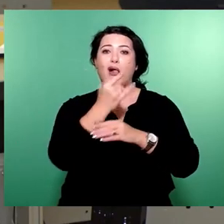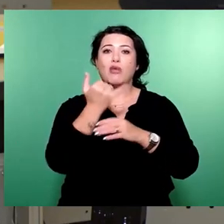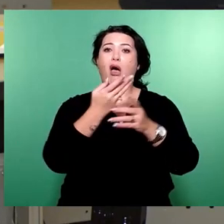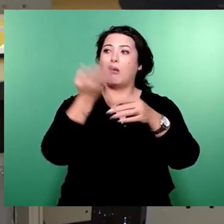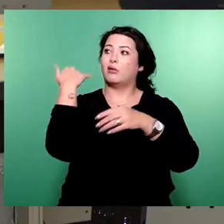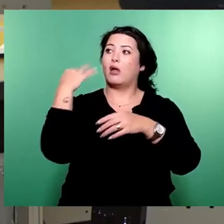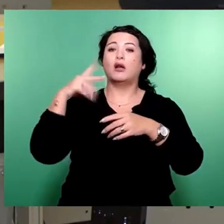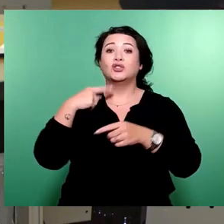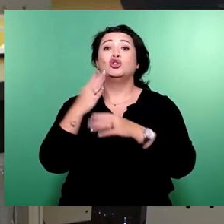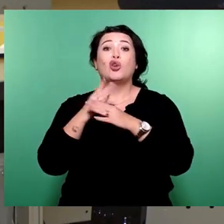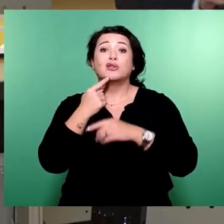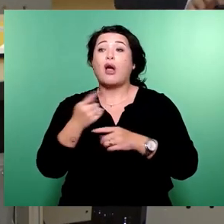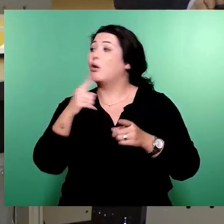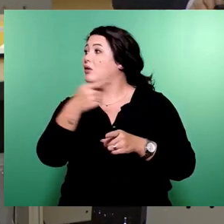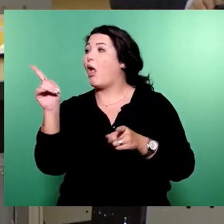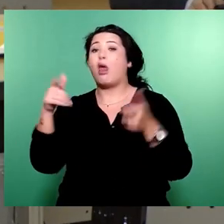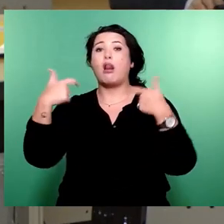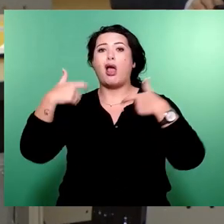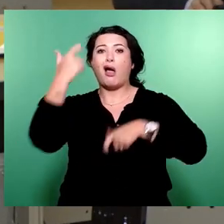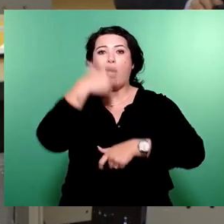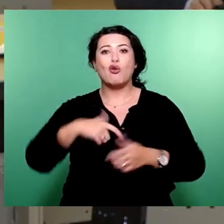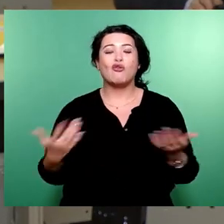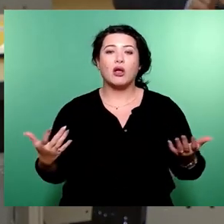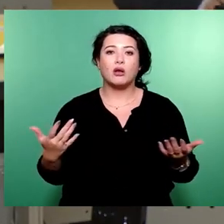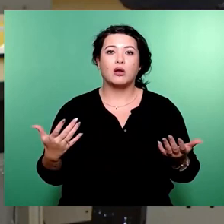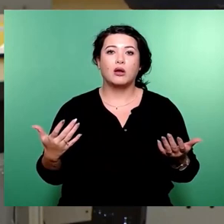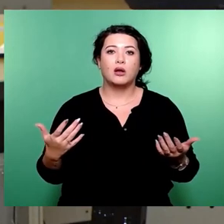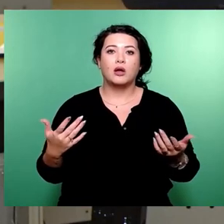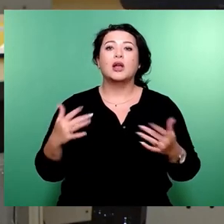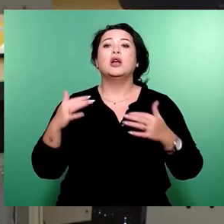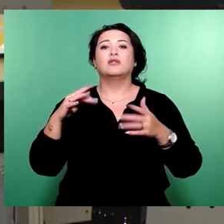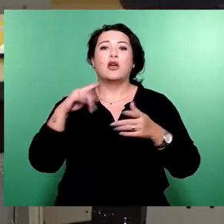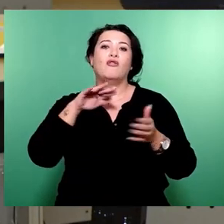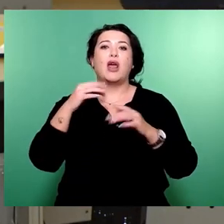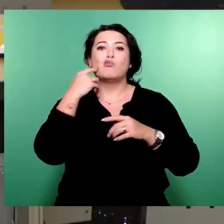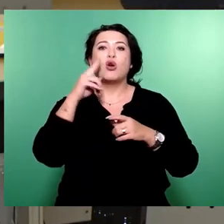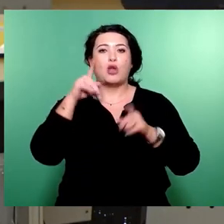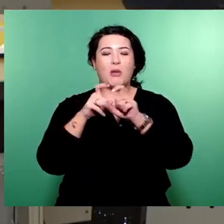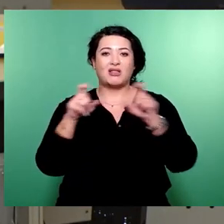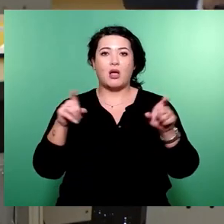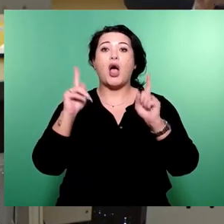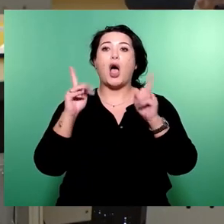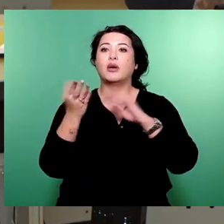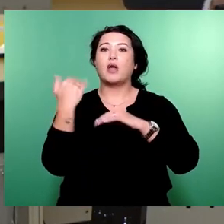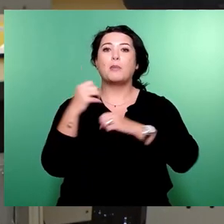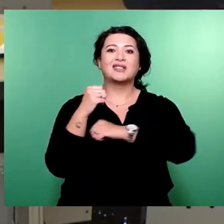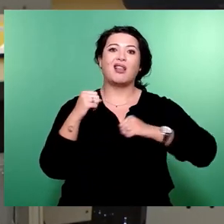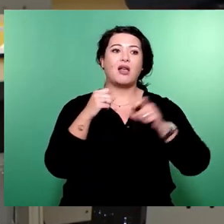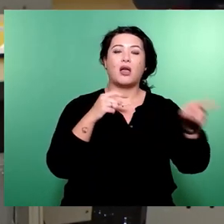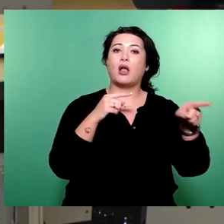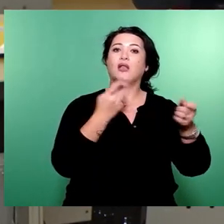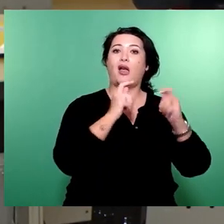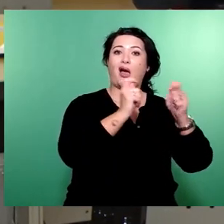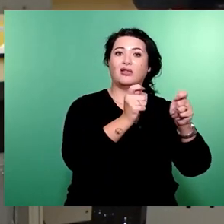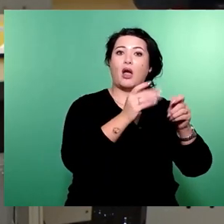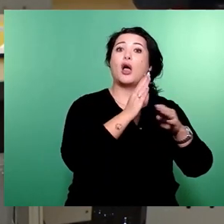damals, der Antrag ist übrigens immer noch im Geschäftsgang, da kommen wir vielleicht morgen noch drauf, ein Antrag der Linken, die dieses Bekenntnis gefordert